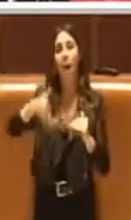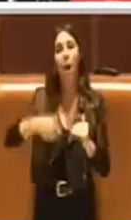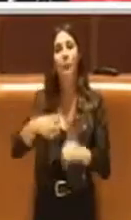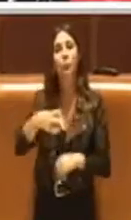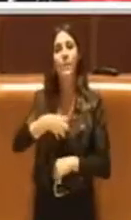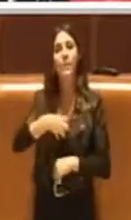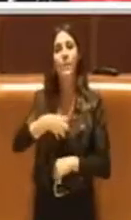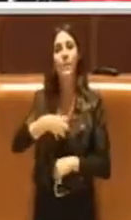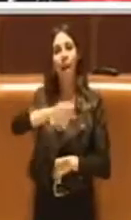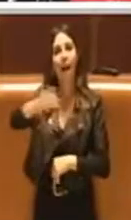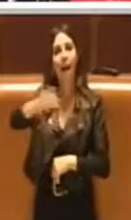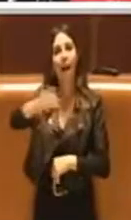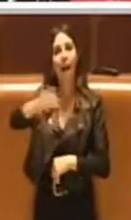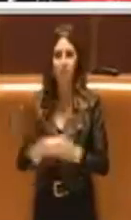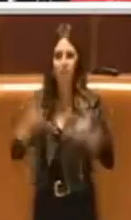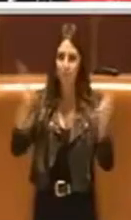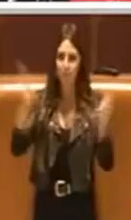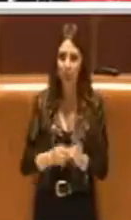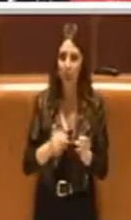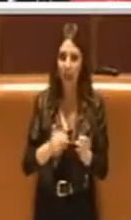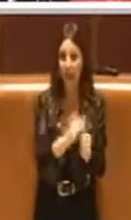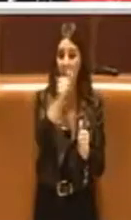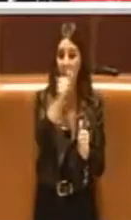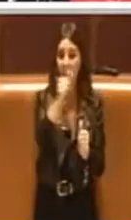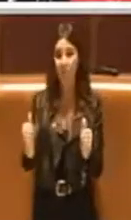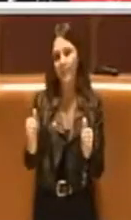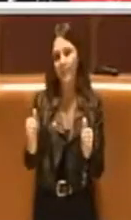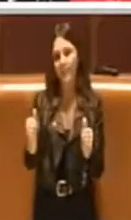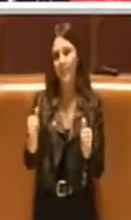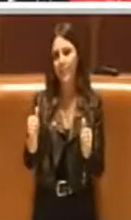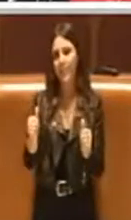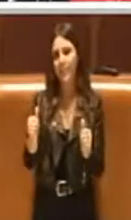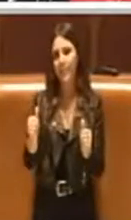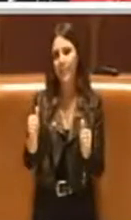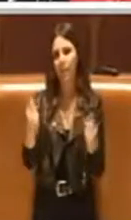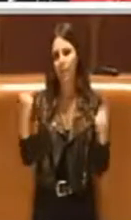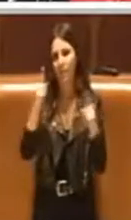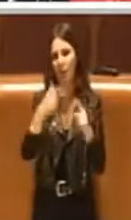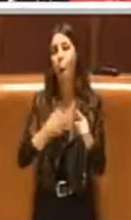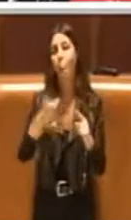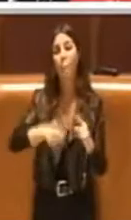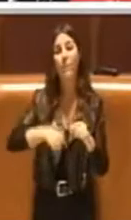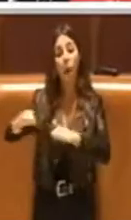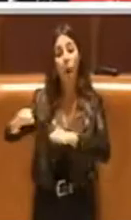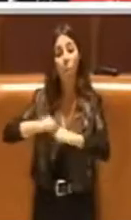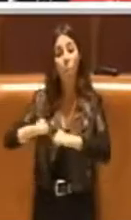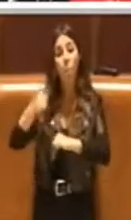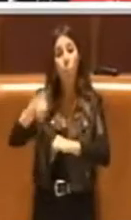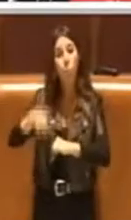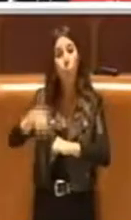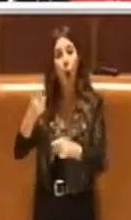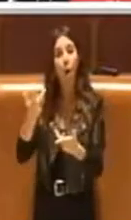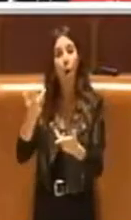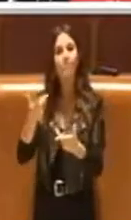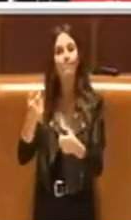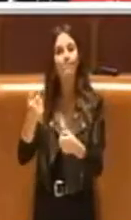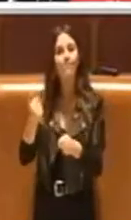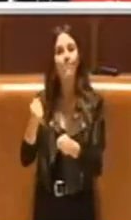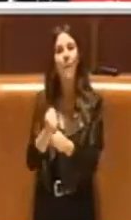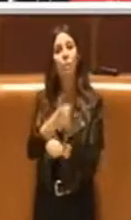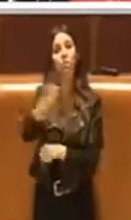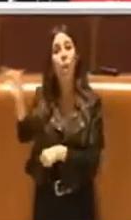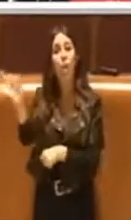particolare in cui sicuramente l'amministrazione non ha potuto esercitare appieno quello che è il